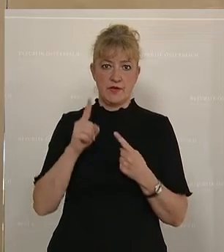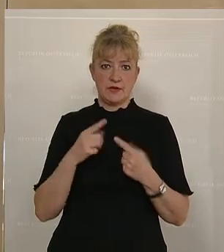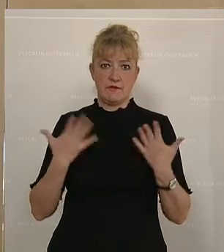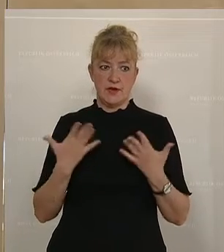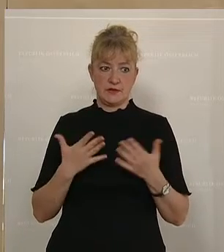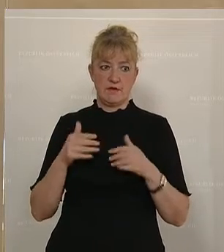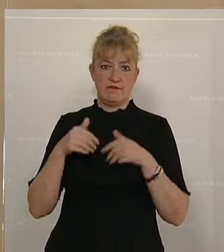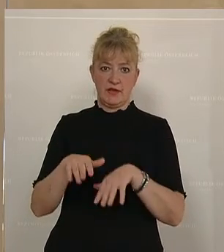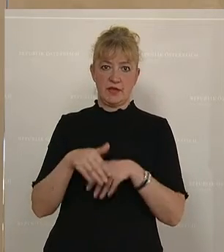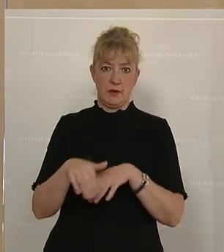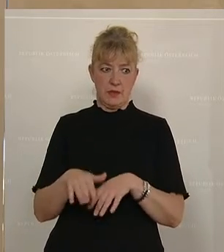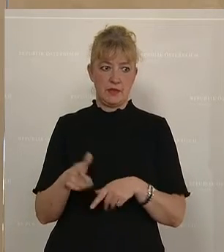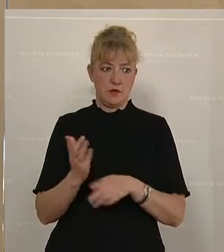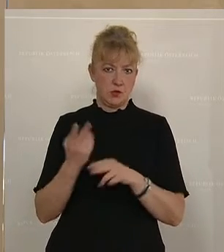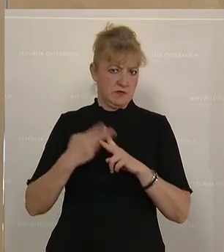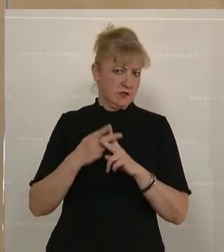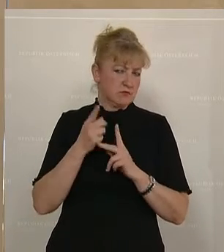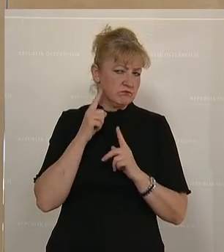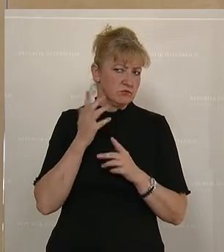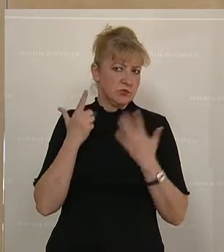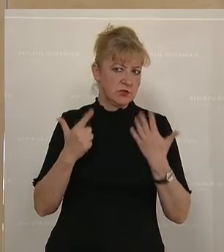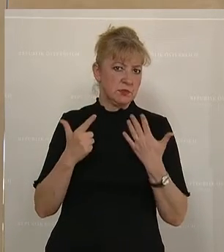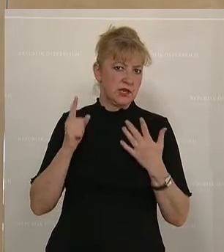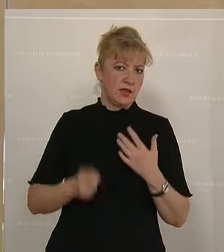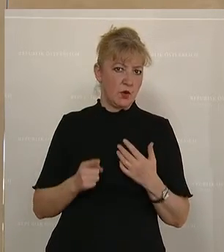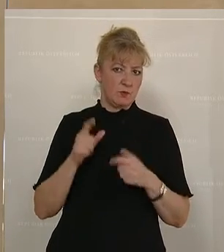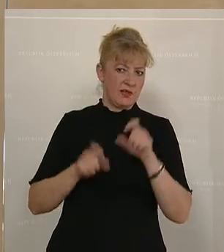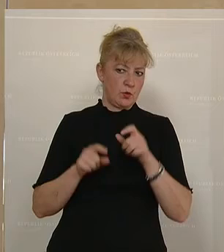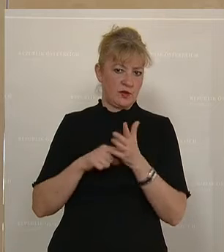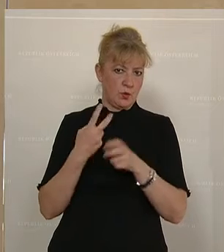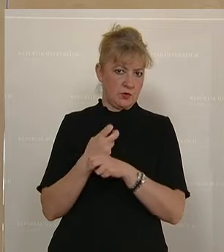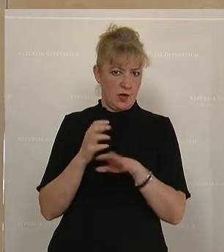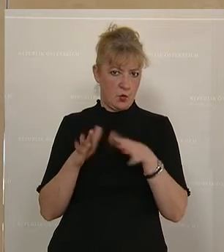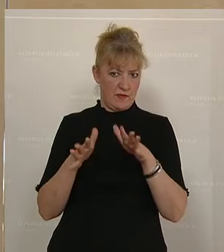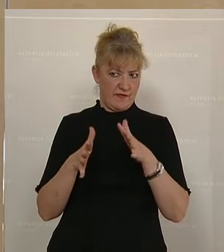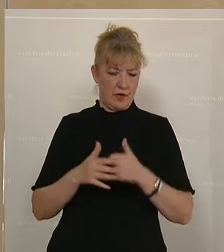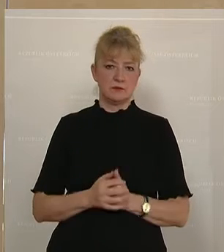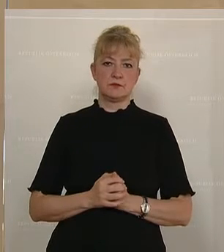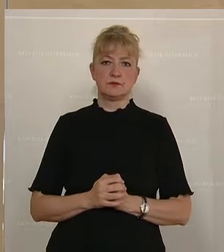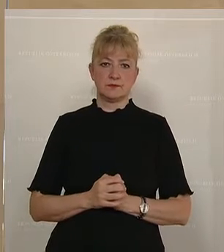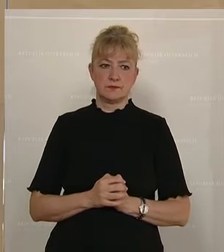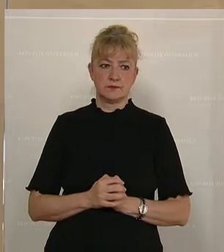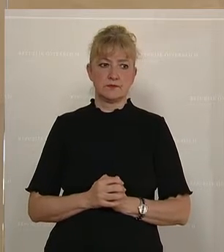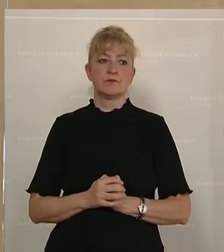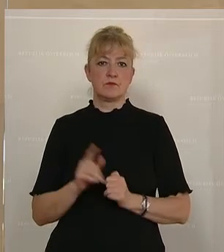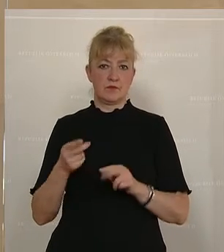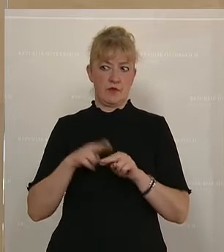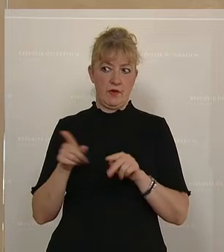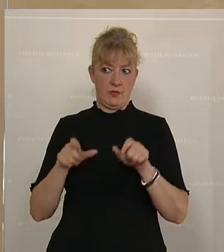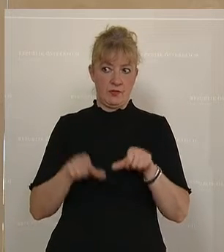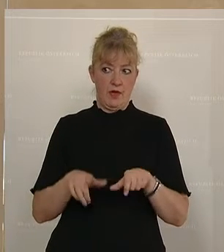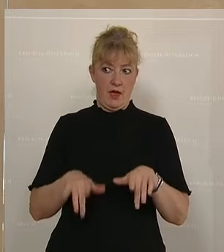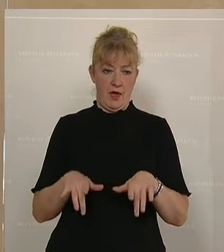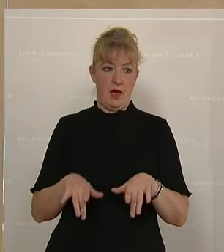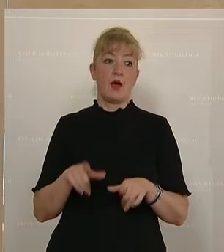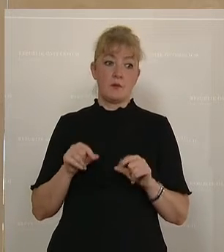Vertriebenen, inzwischen glaube ich 70.000 Personen in Österreich, circa 70.000 Personen, wenn die hier sind, dass